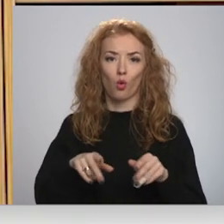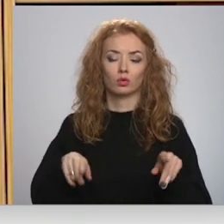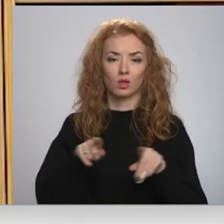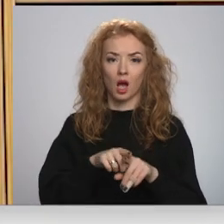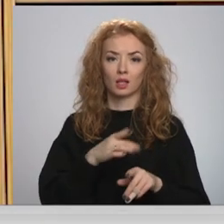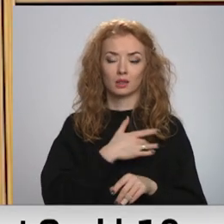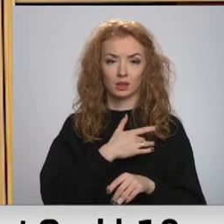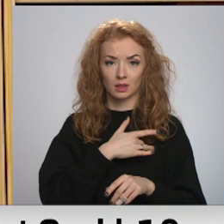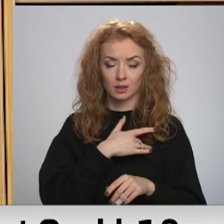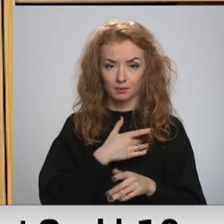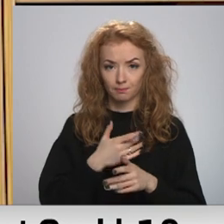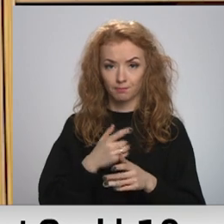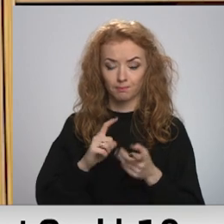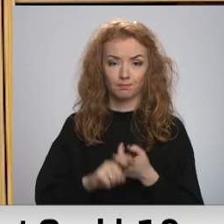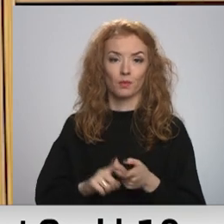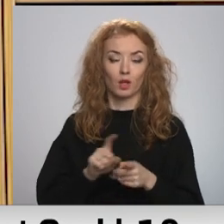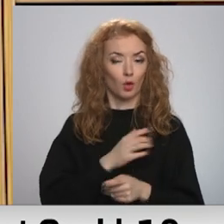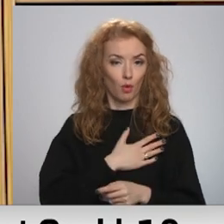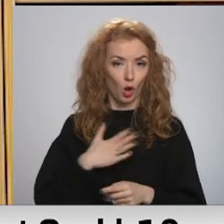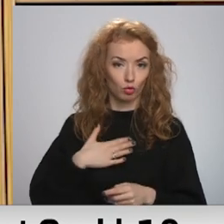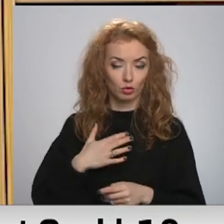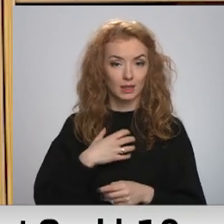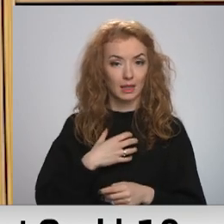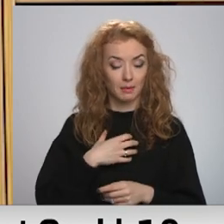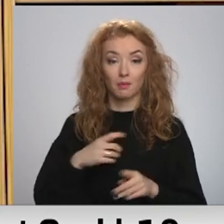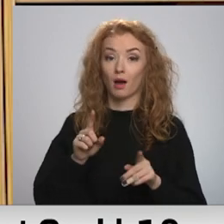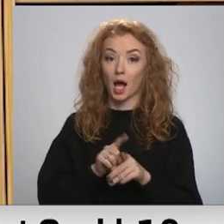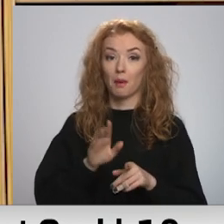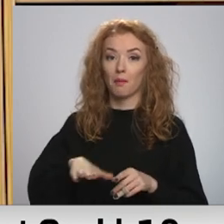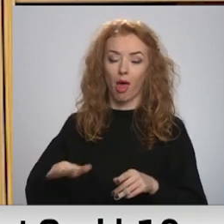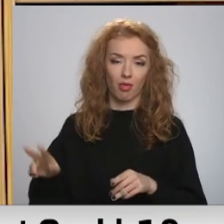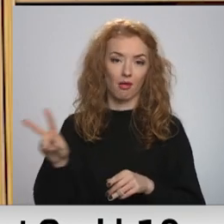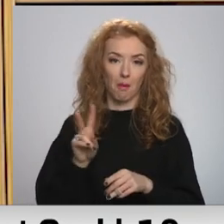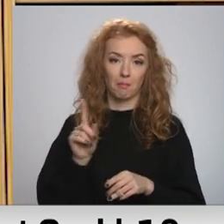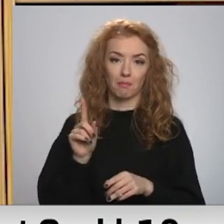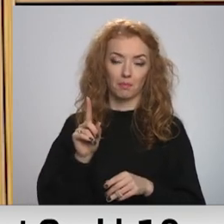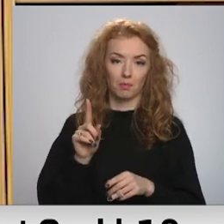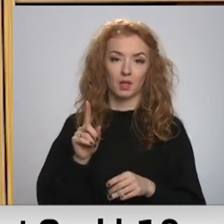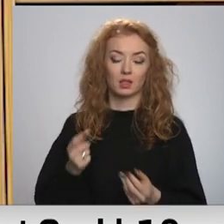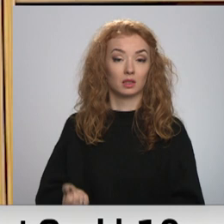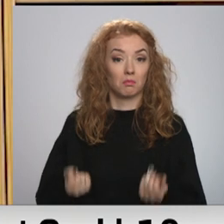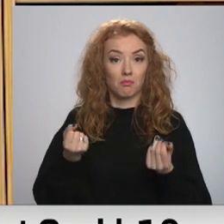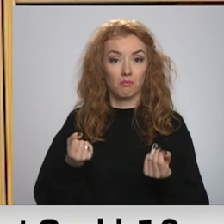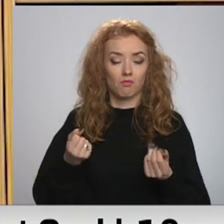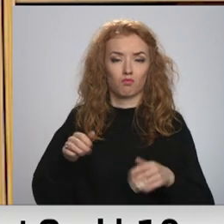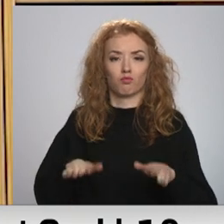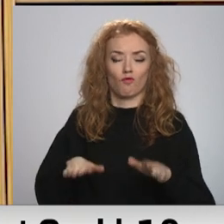kardiovaskulārās, gan arī plauša slimības. Bet tie arī bērni, kuriem ir liekais svars.